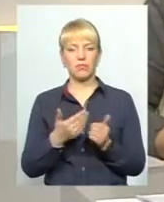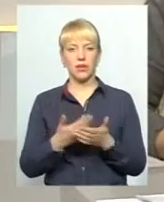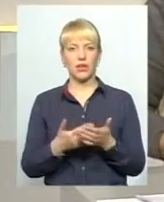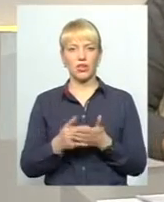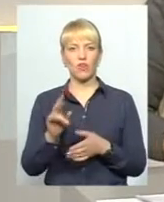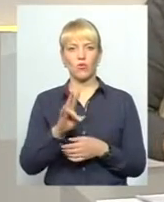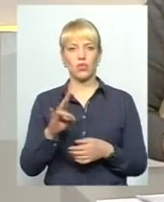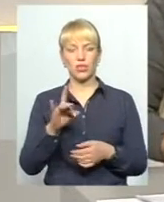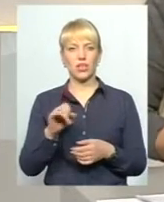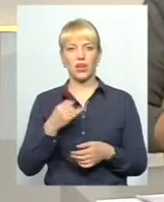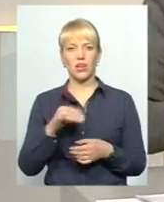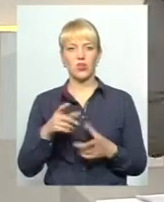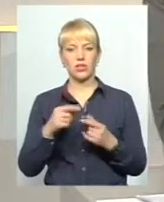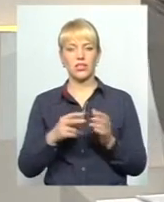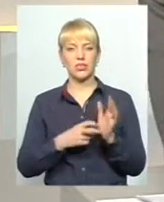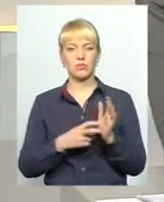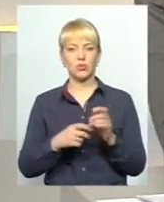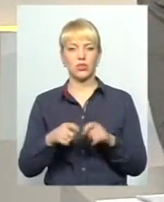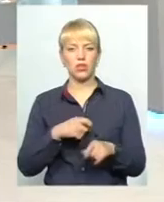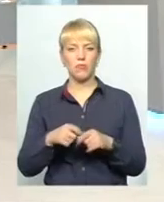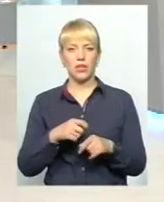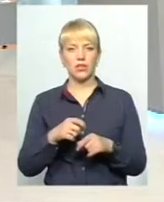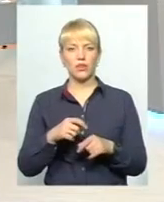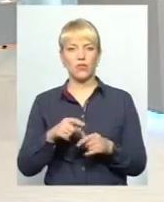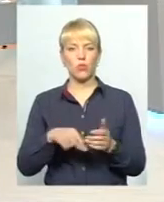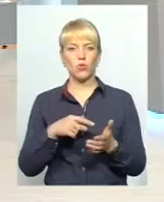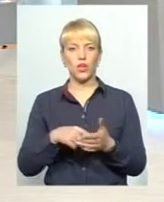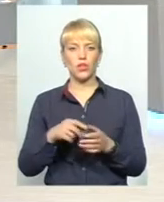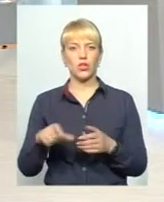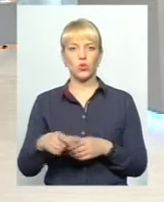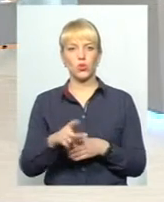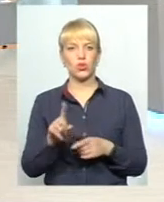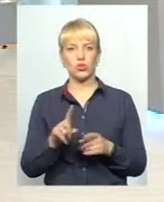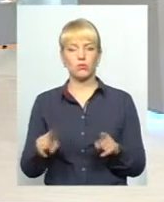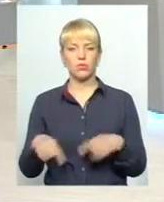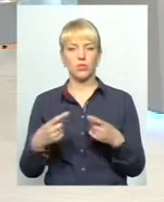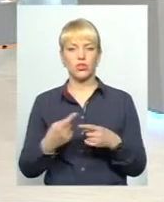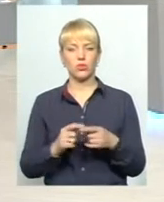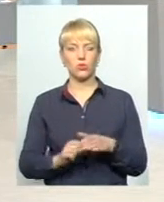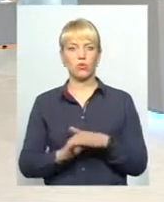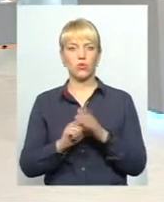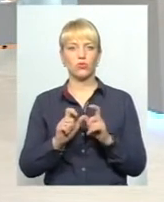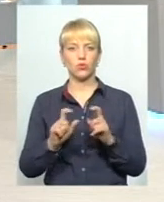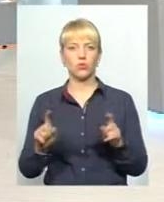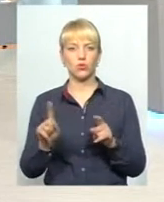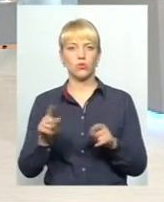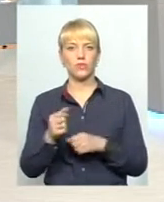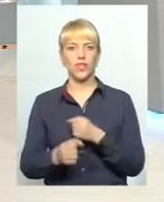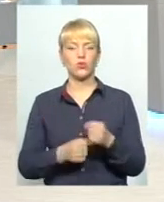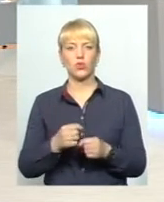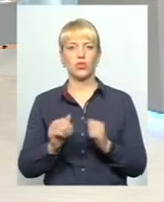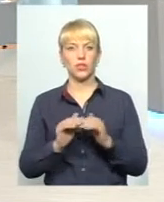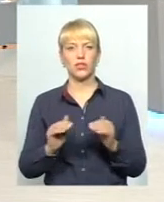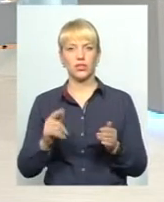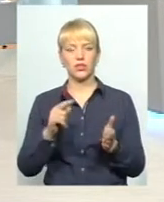районі, де понад 700 кілометрів комунальних доріг для того, аби створити ту опорну школу і щоб в неї доїхали діти